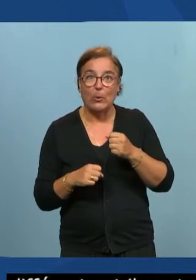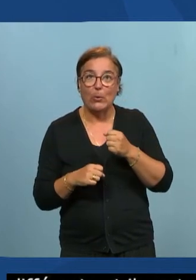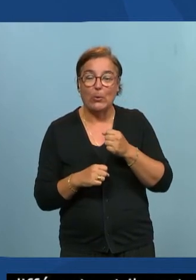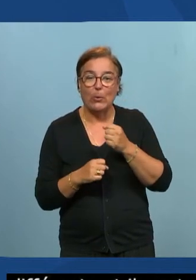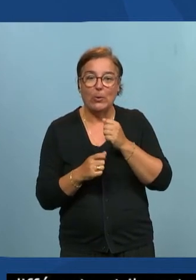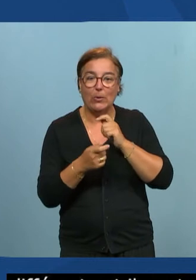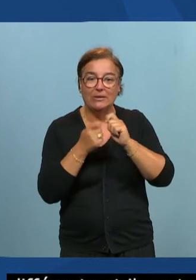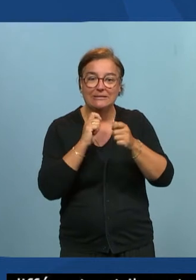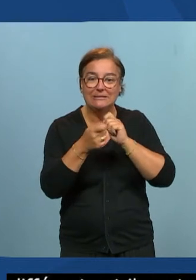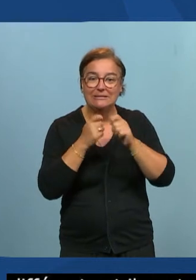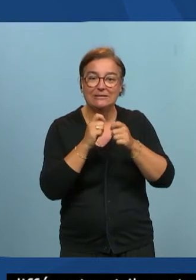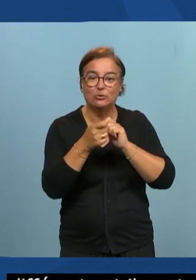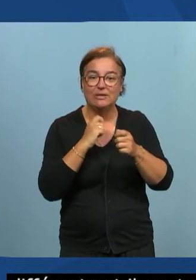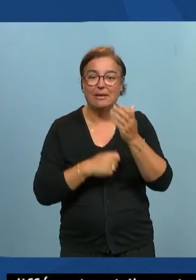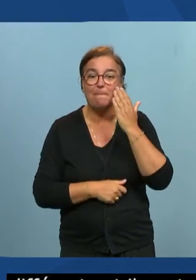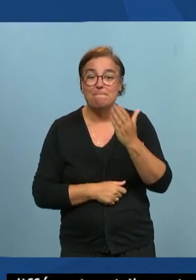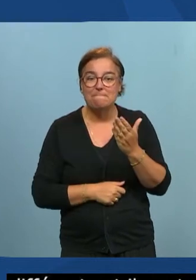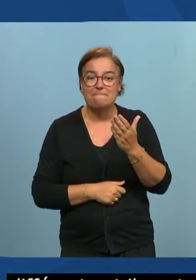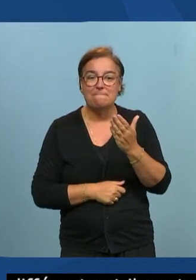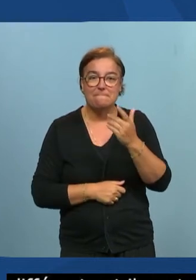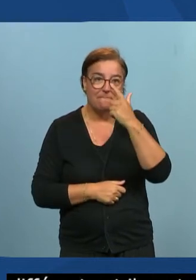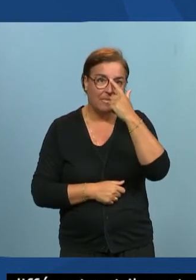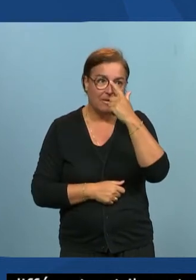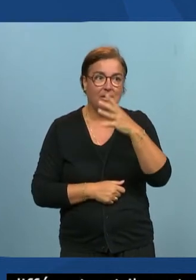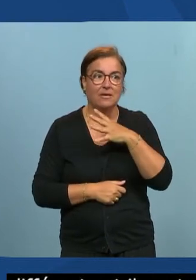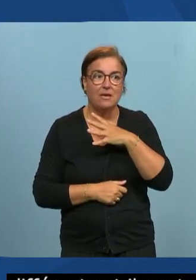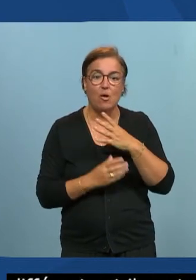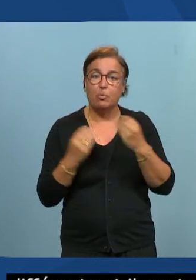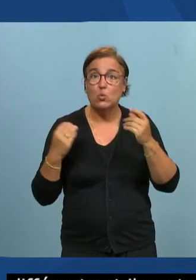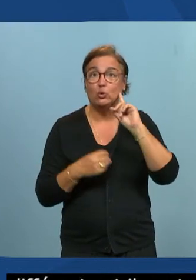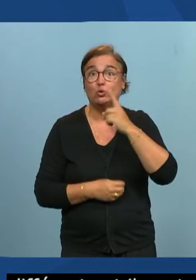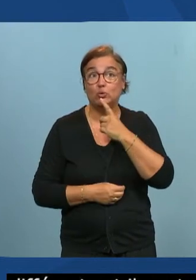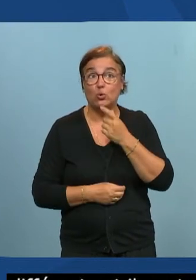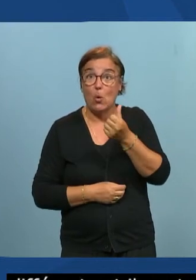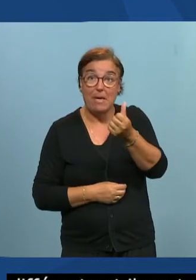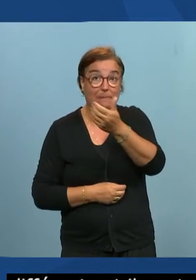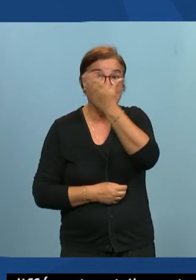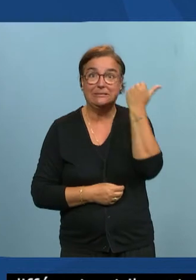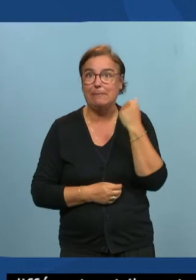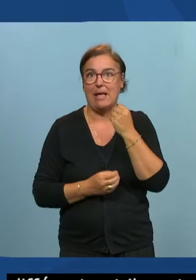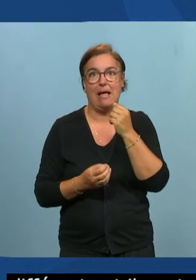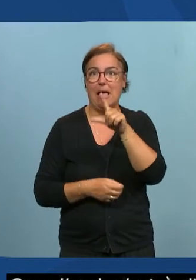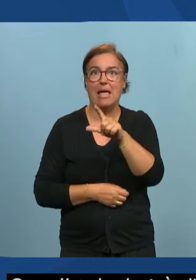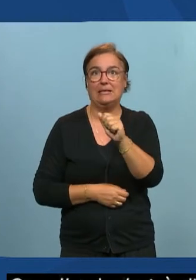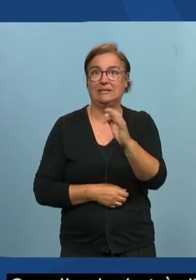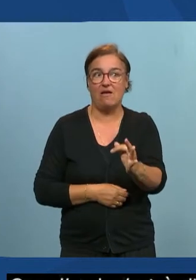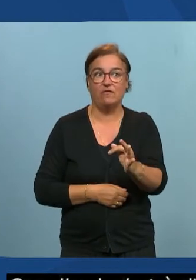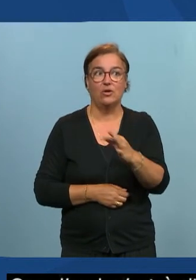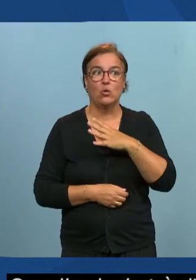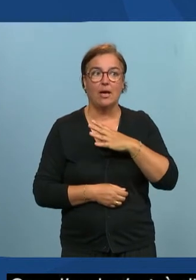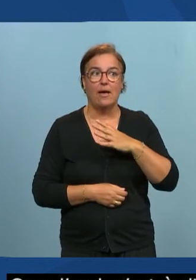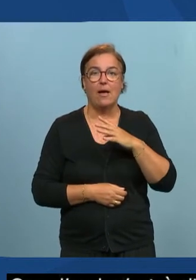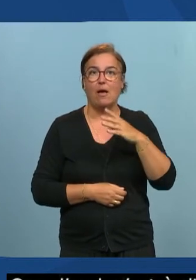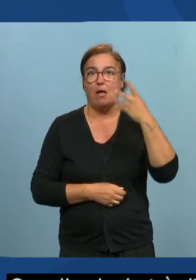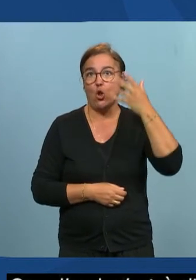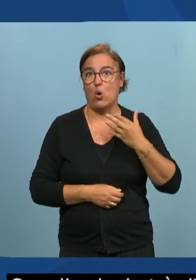grande majorité ne savent pas forcément utiliser la langue des signes ou la langue parlée en pété donc une grande